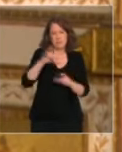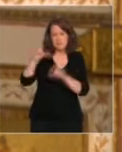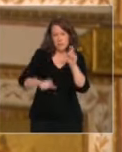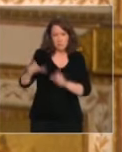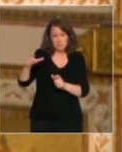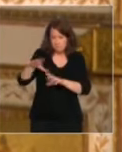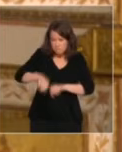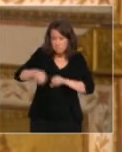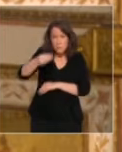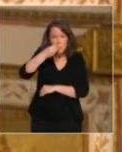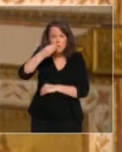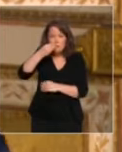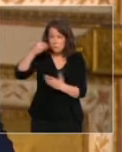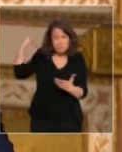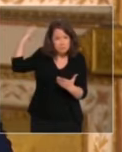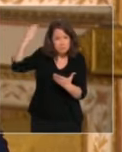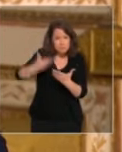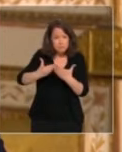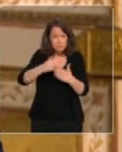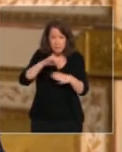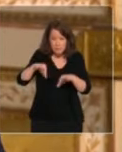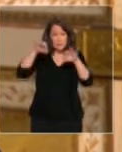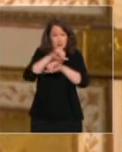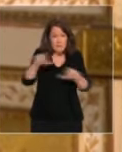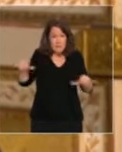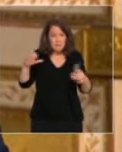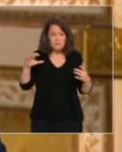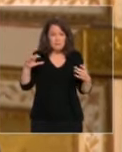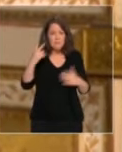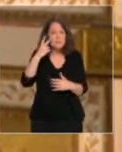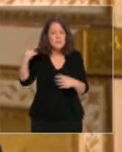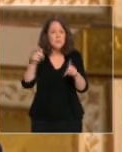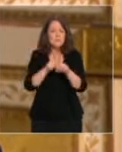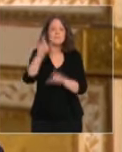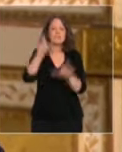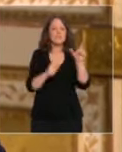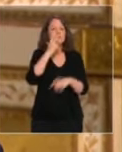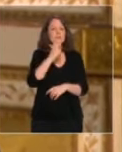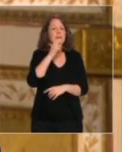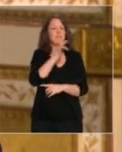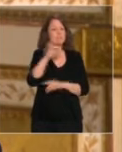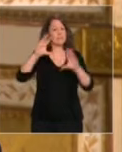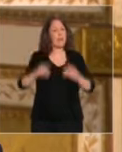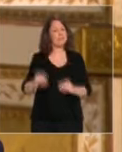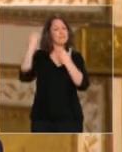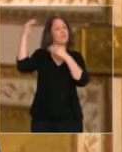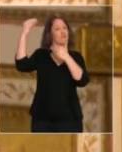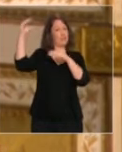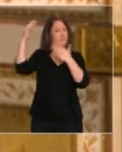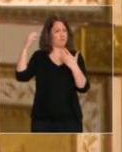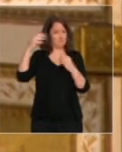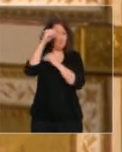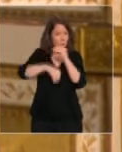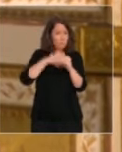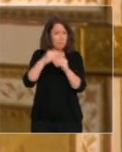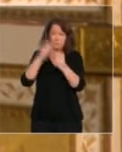avec engagement. Le rapatriement de plusieurs dizaines de milliers de ressortissants français et européens depuis des pays du monde